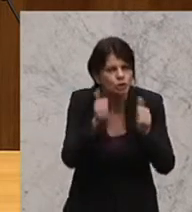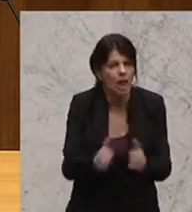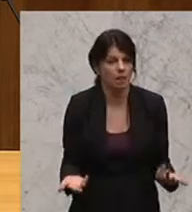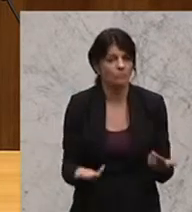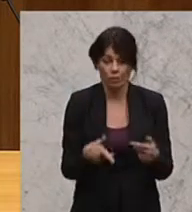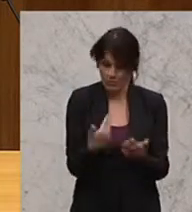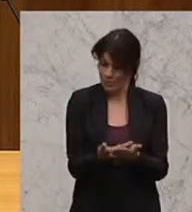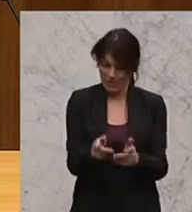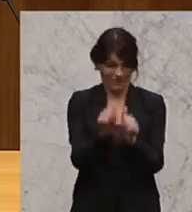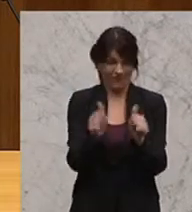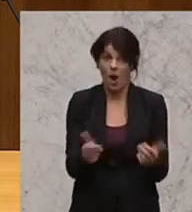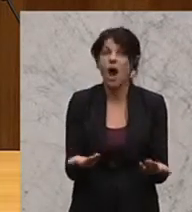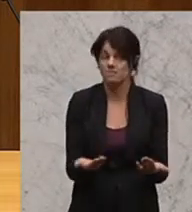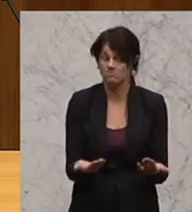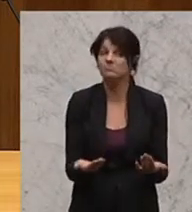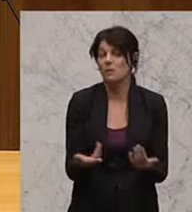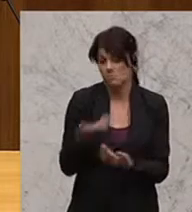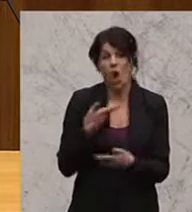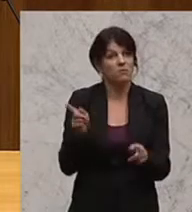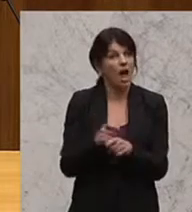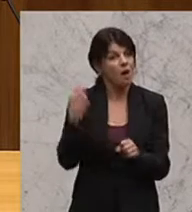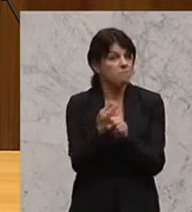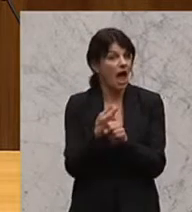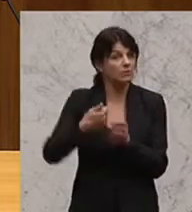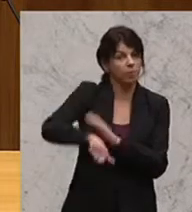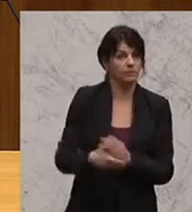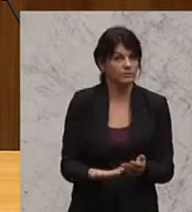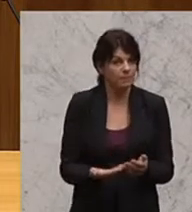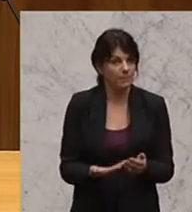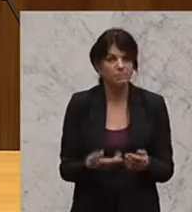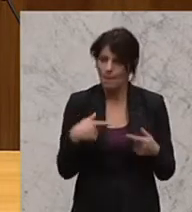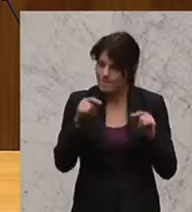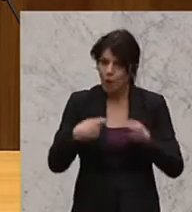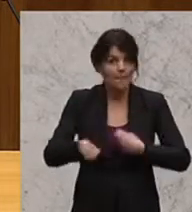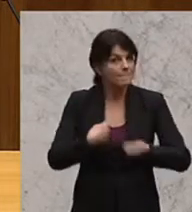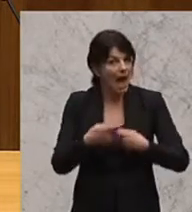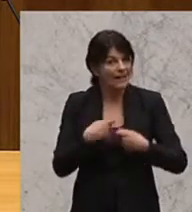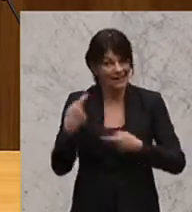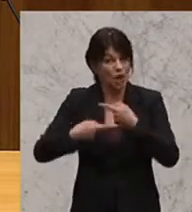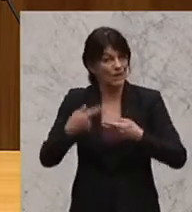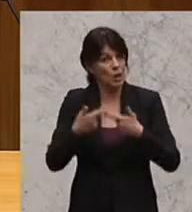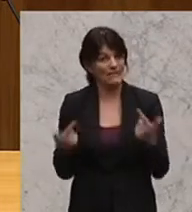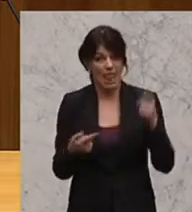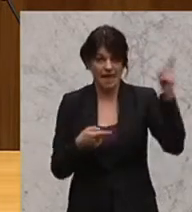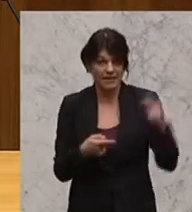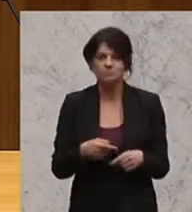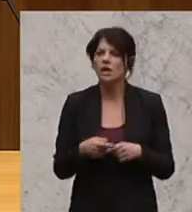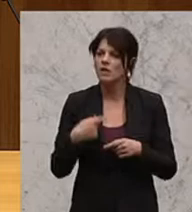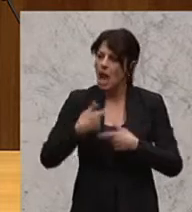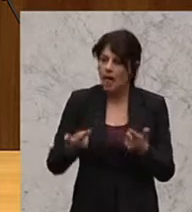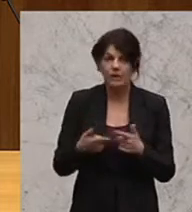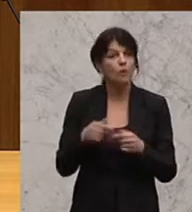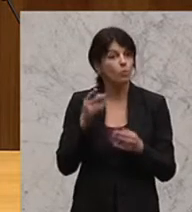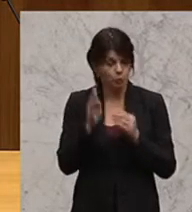in dieser Form auch zu Preisdumping führen hier und damit die Märkte in den Entwicklungsländern, in den Ländern des Südens